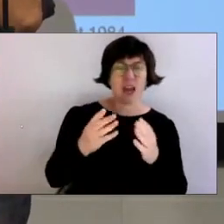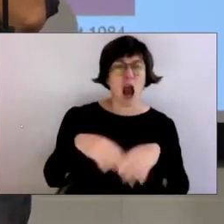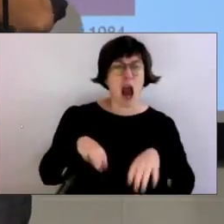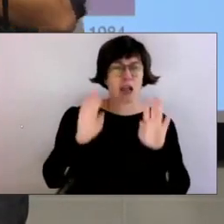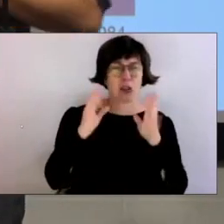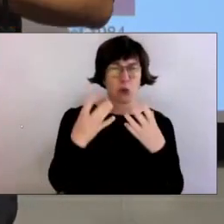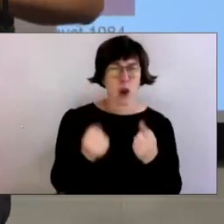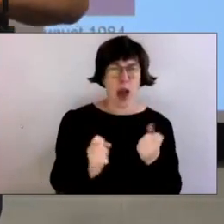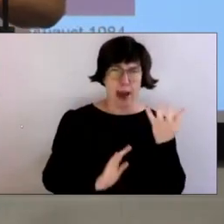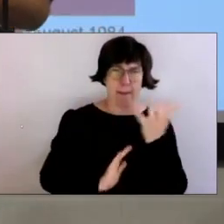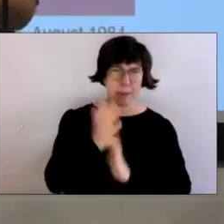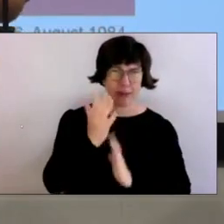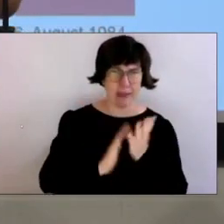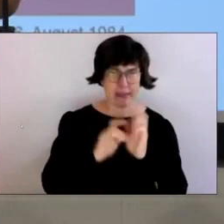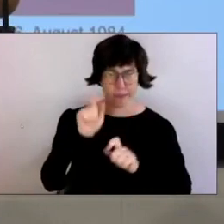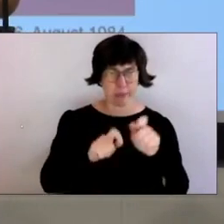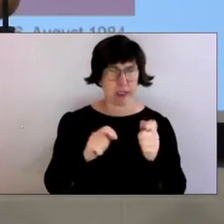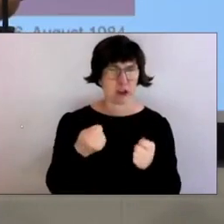Menschen getötet werden.